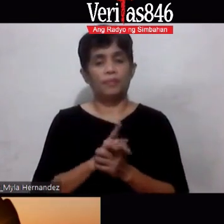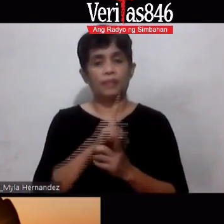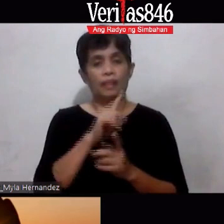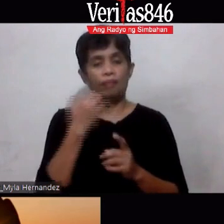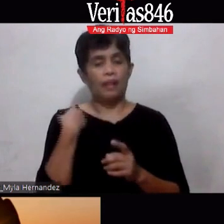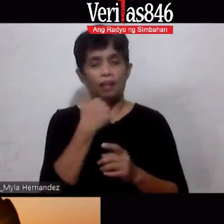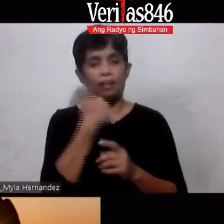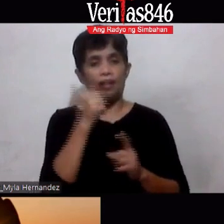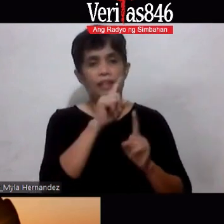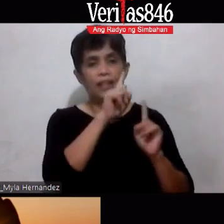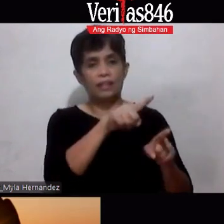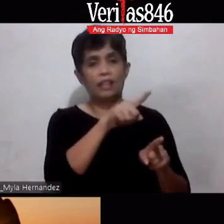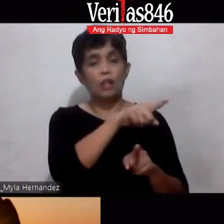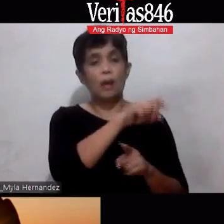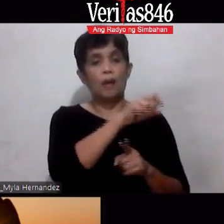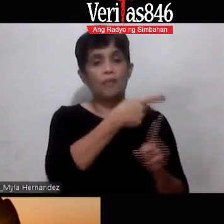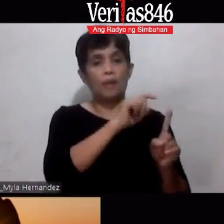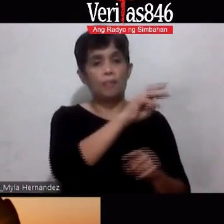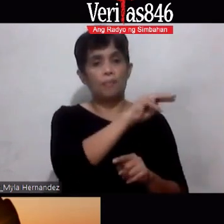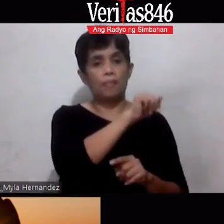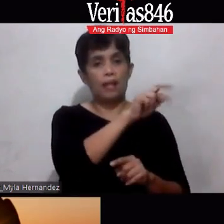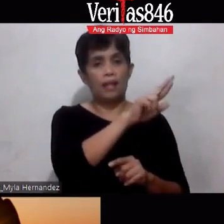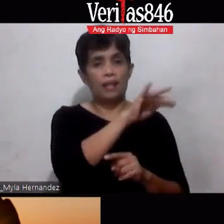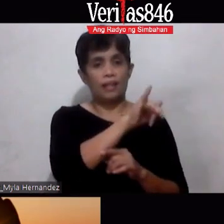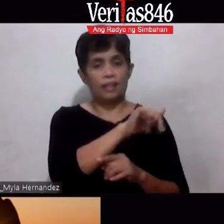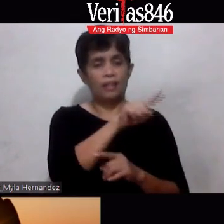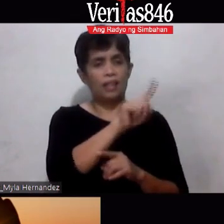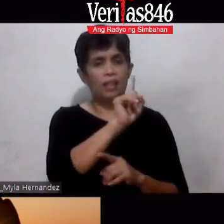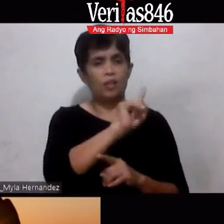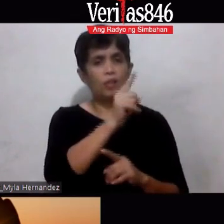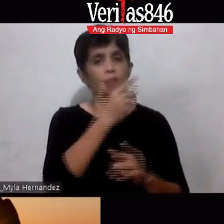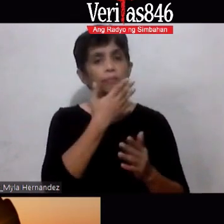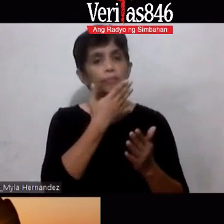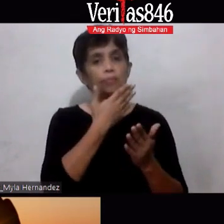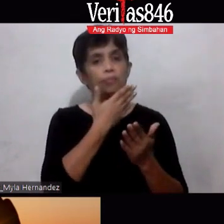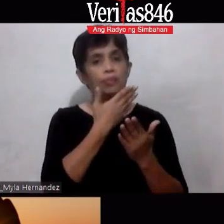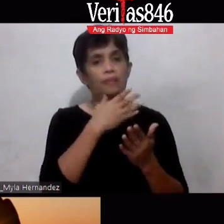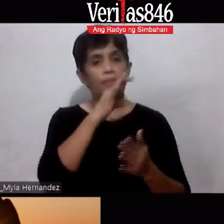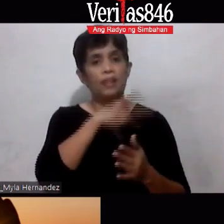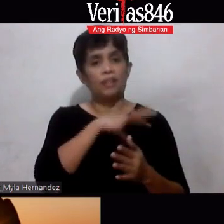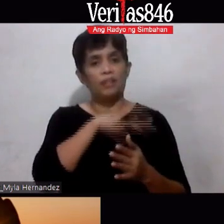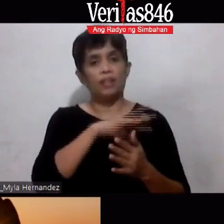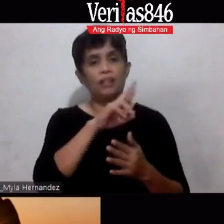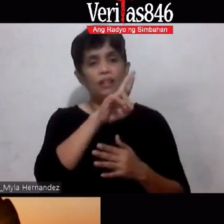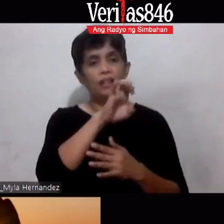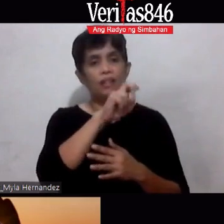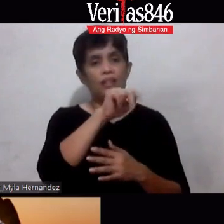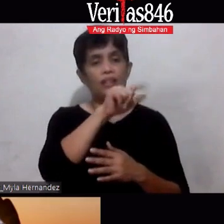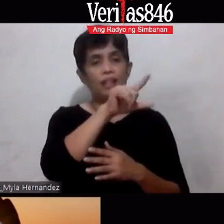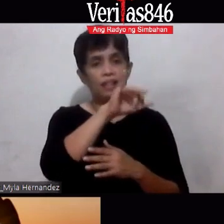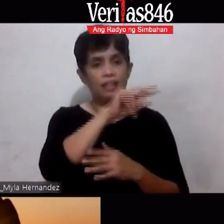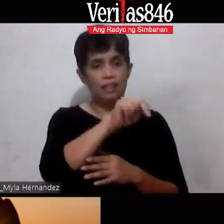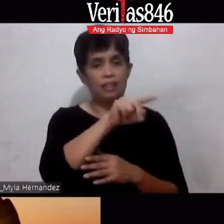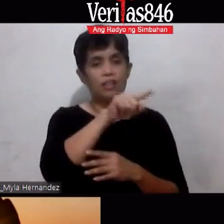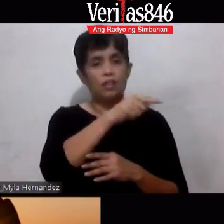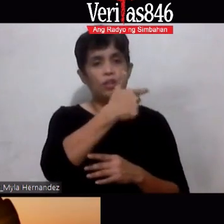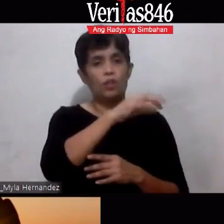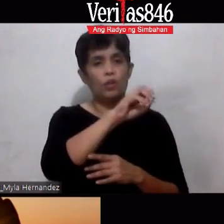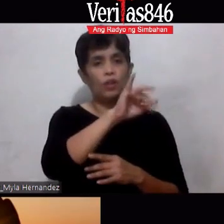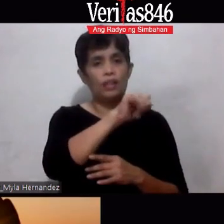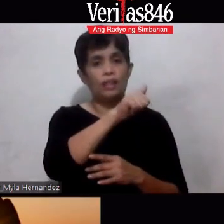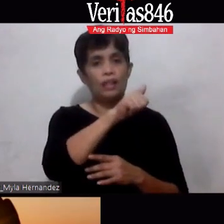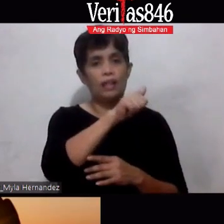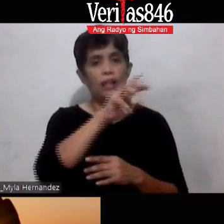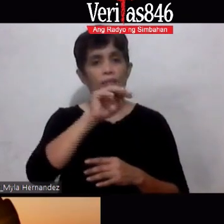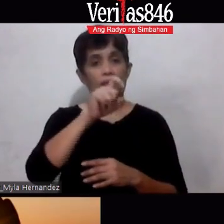meri c again sabi niya ano anong benefit ng renaline guya max at turmerica plus ok ang